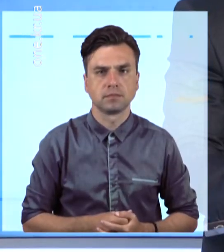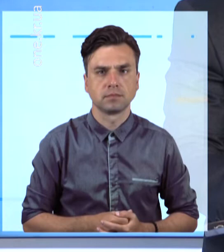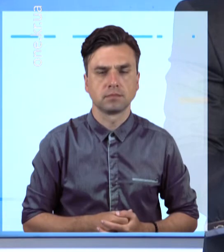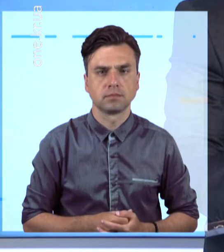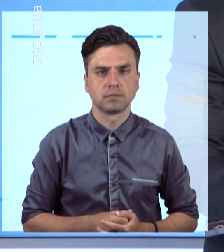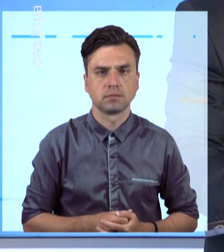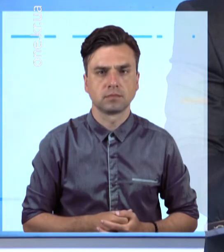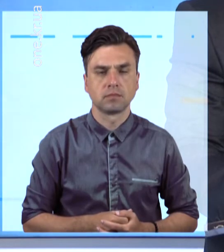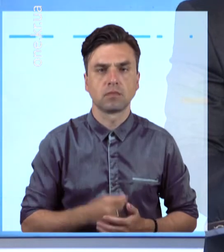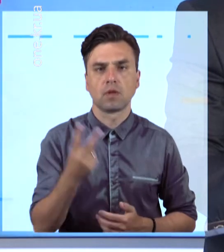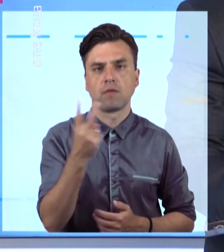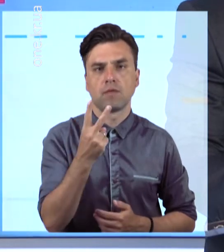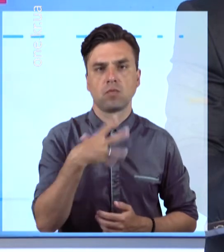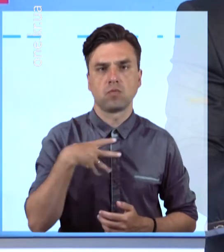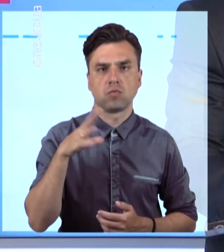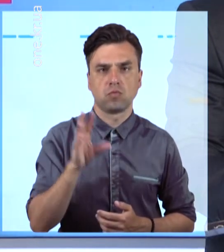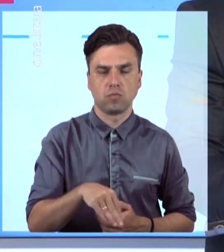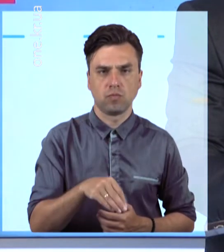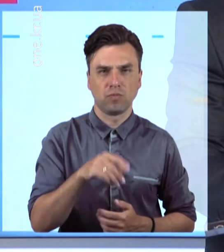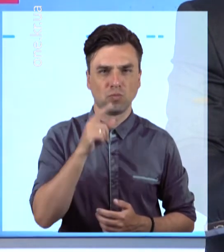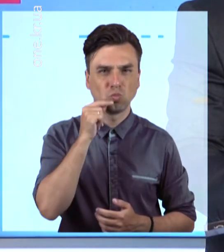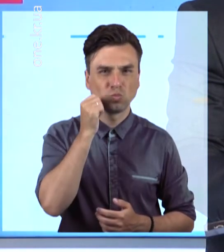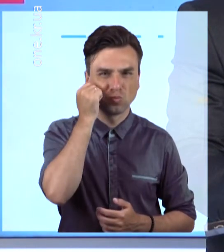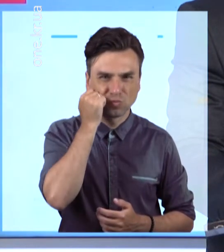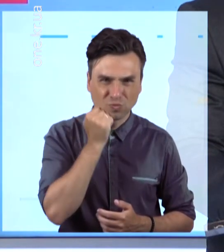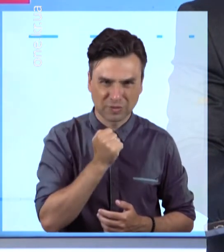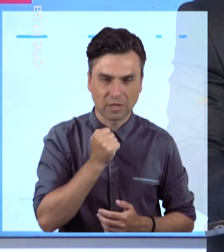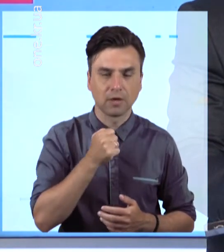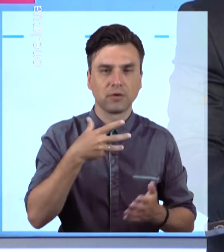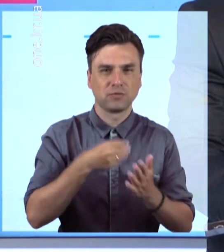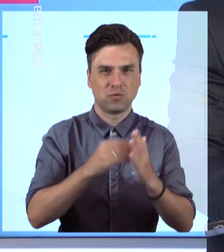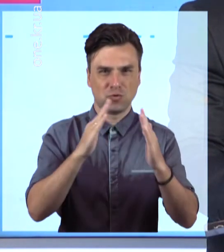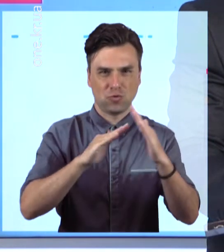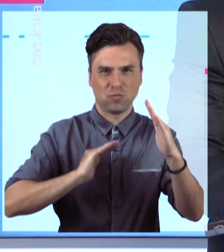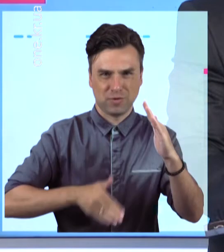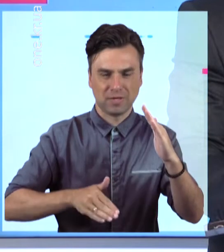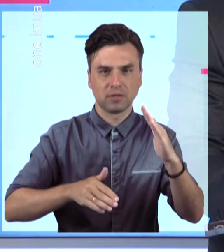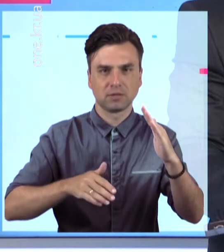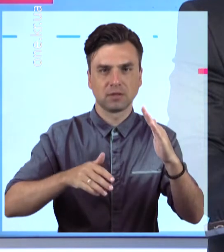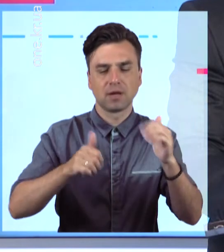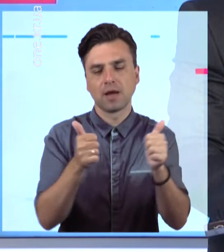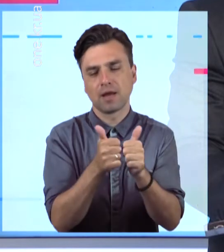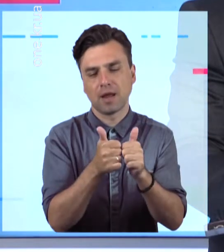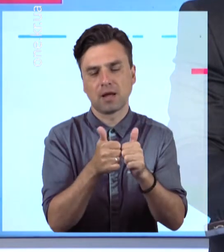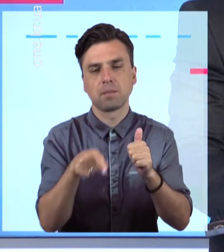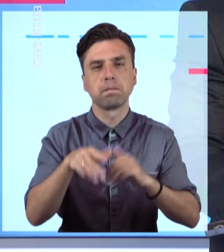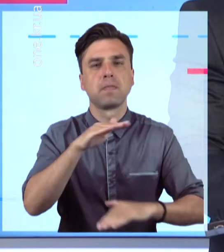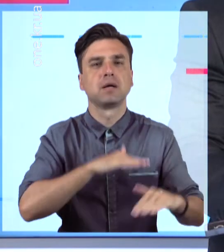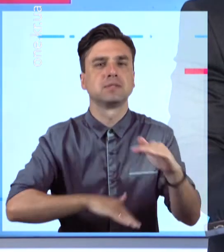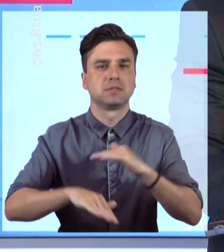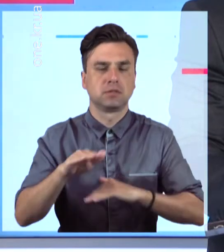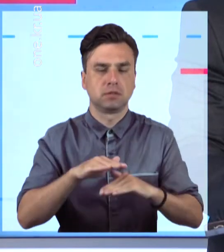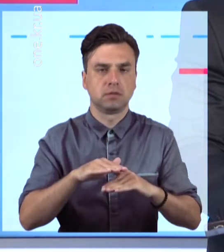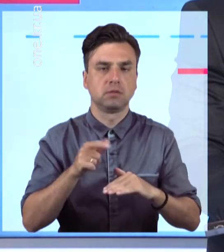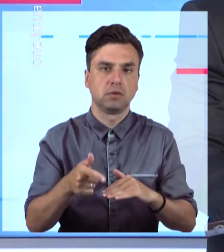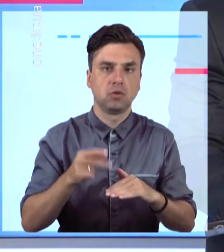Смерть на двох. Літній містянин виявив у своєму басейні мертвих доньку та зятя. Трапилося це 19 липня